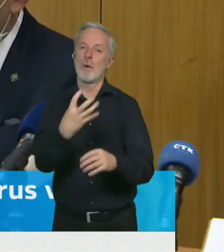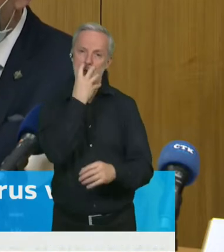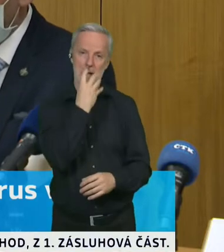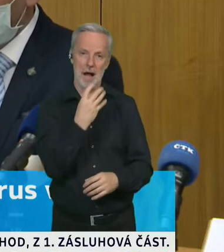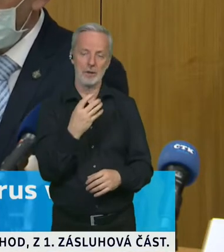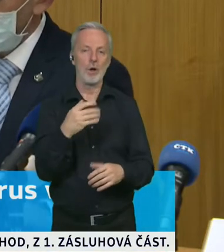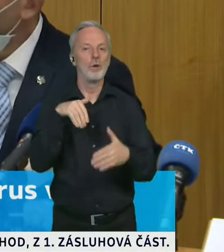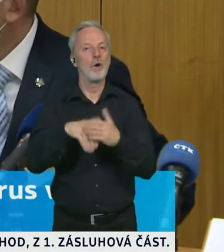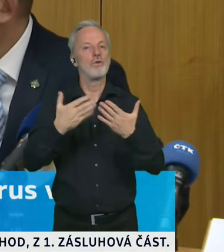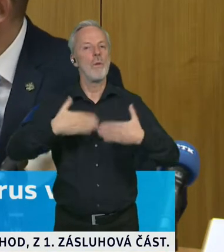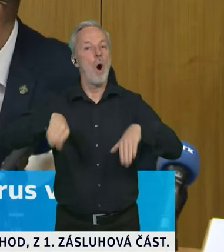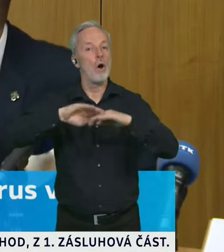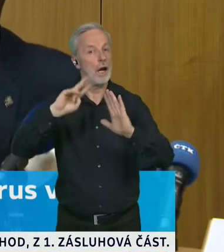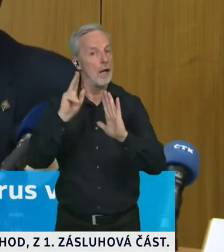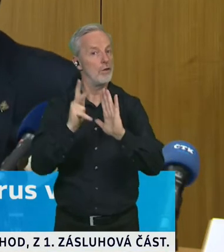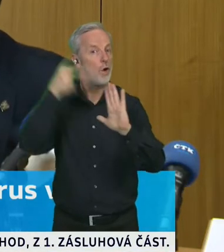Tak a nyní mě dovolte,